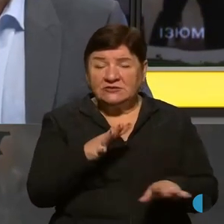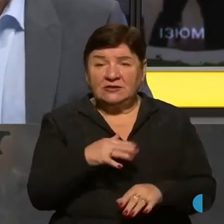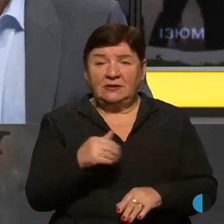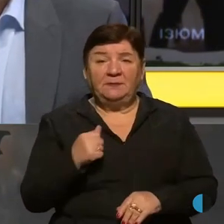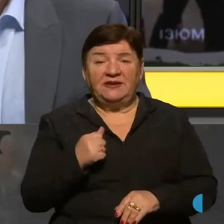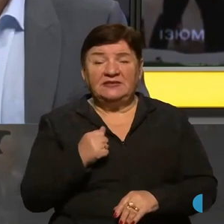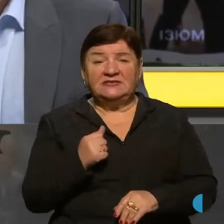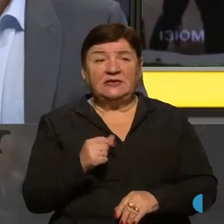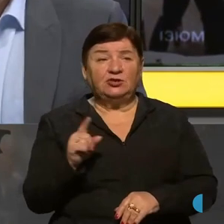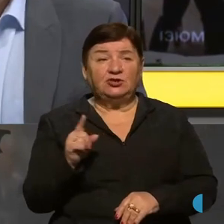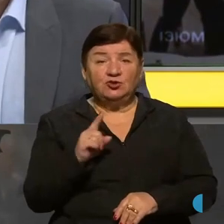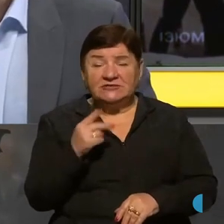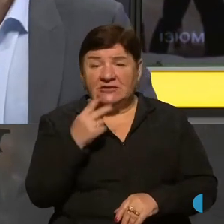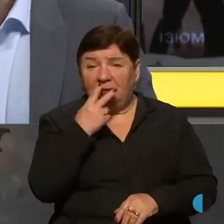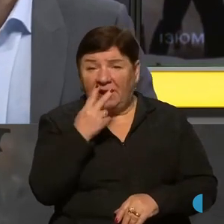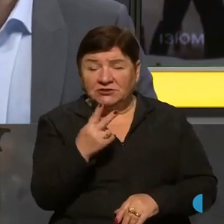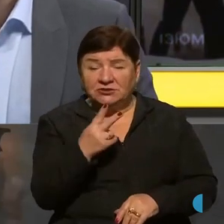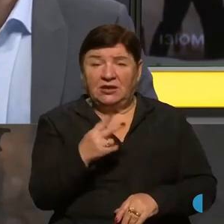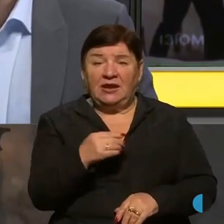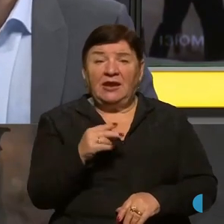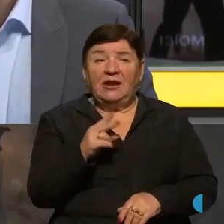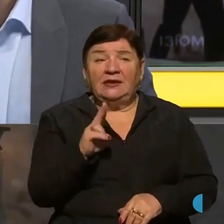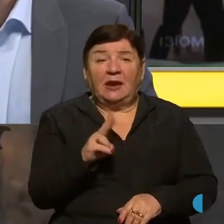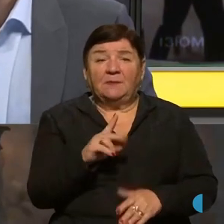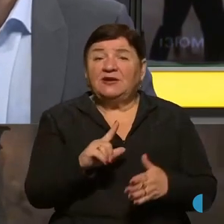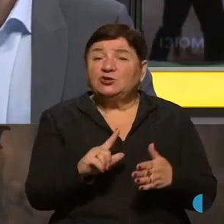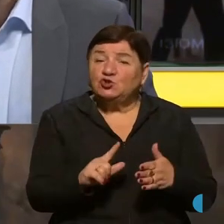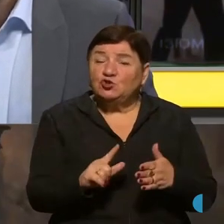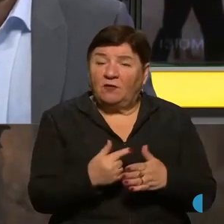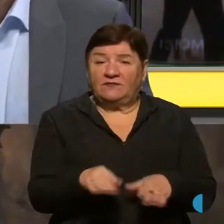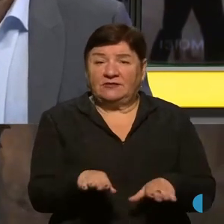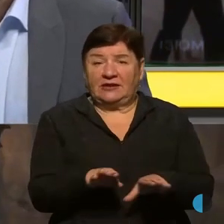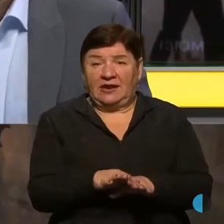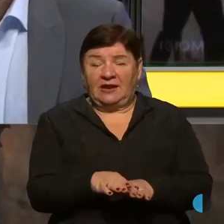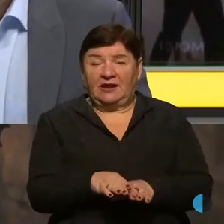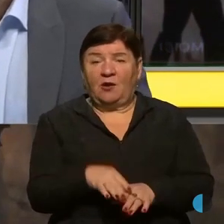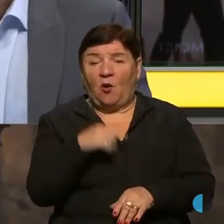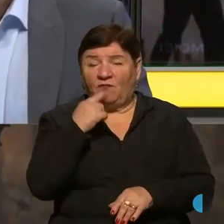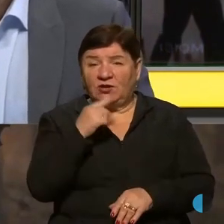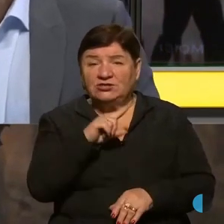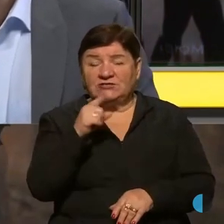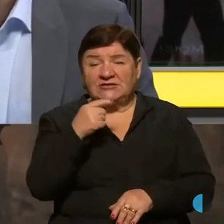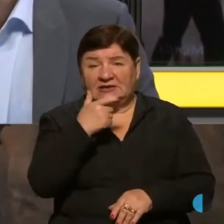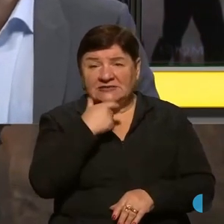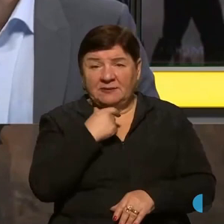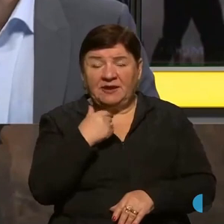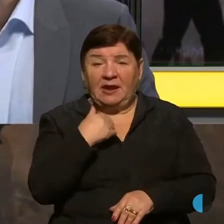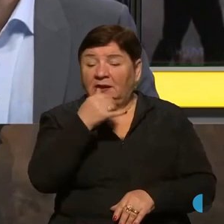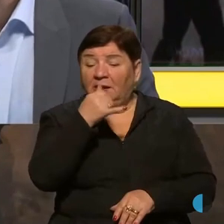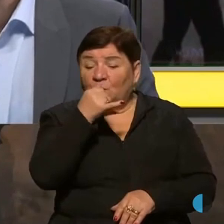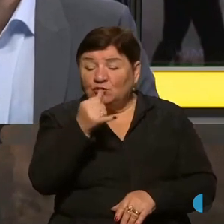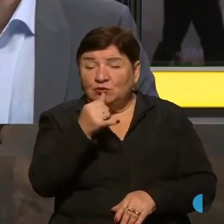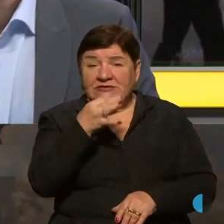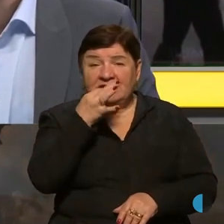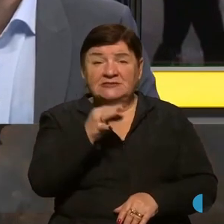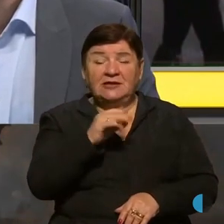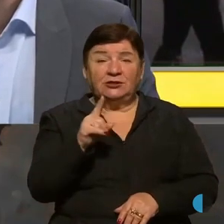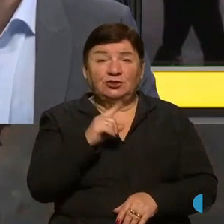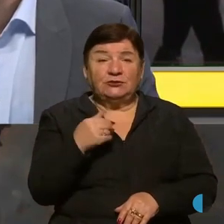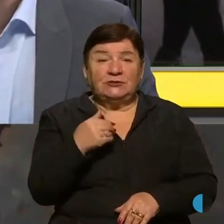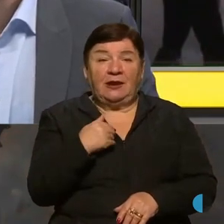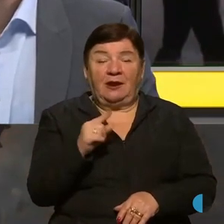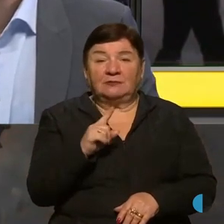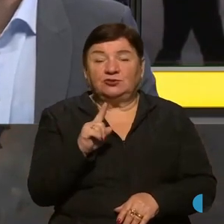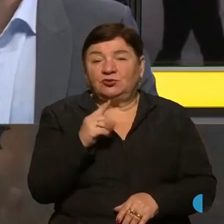і бачили, але, якби, знову ж таки, кажучи за себе, я не можу сказати, що я щось побачив